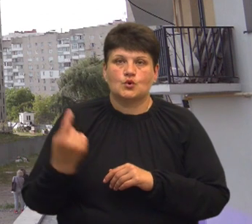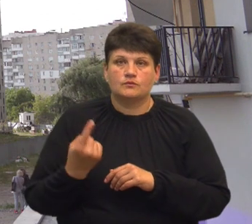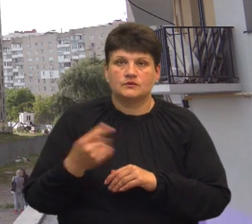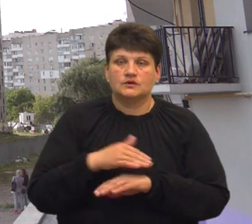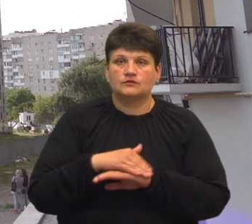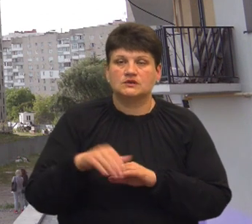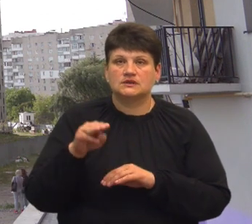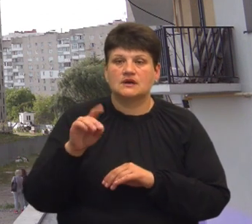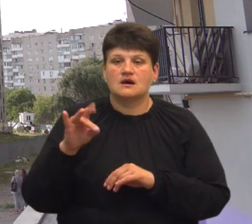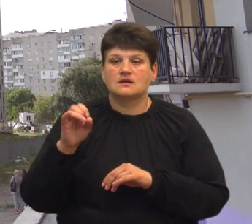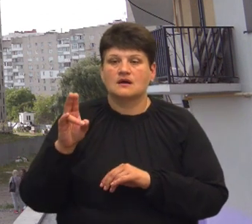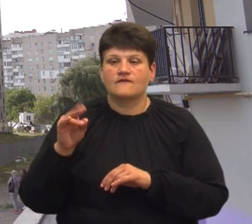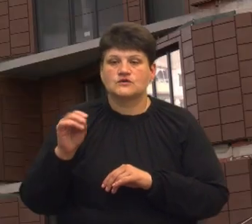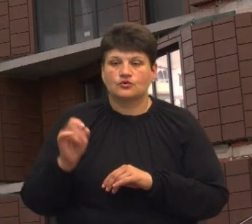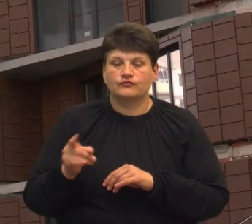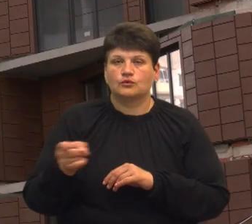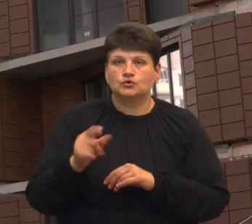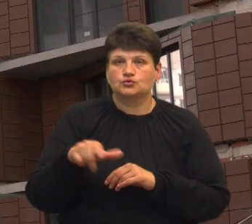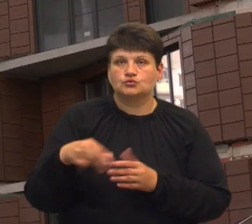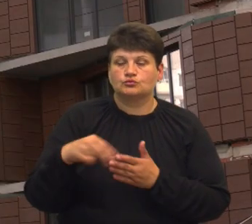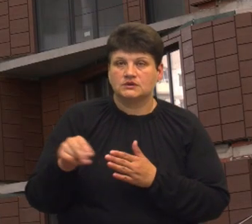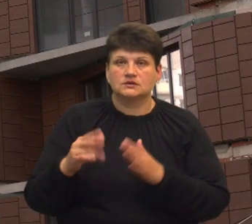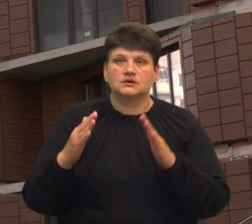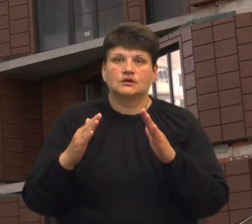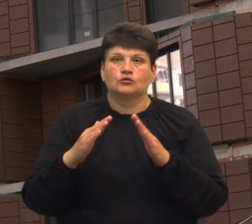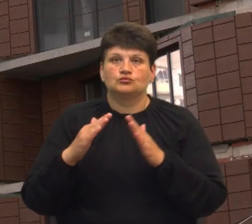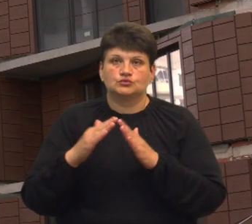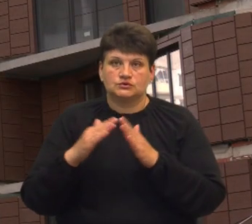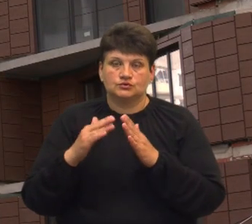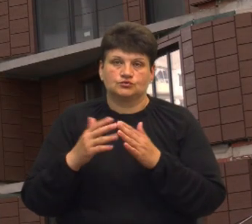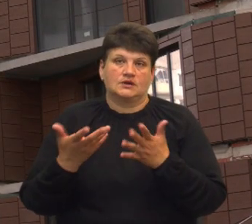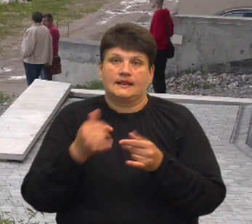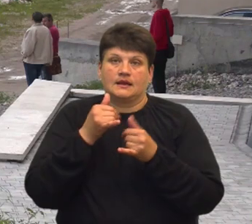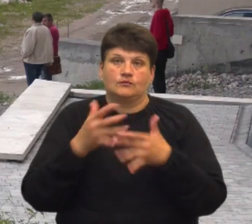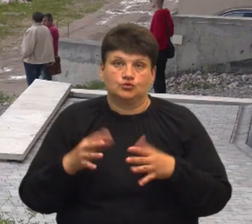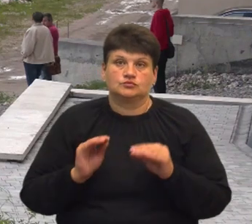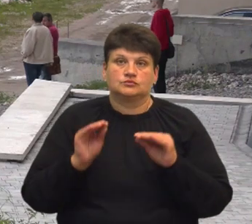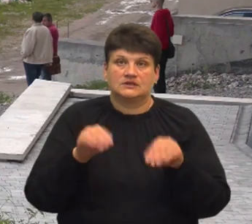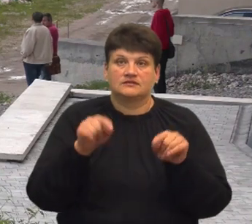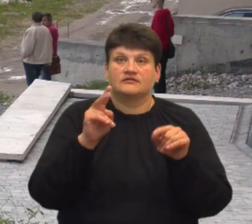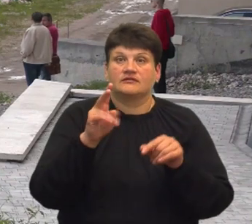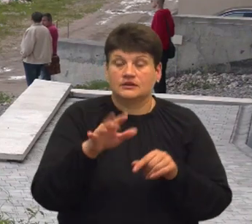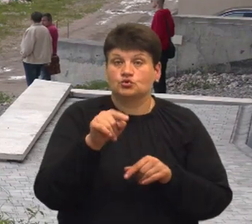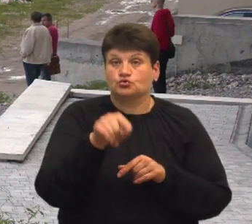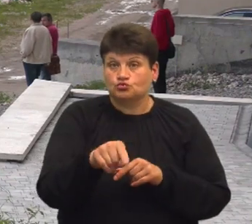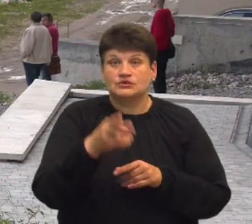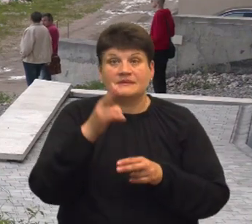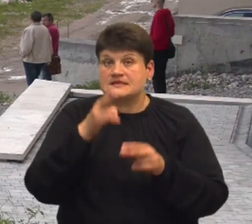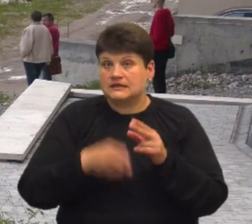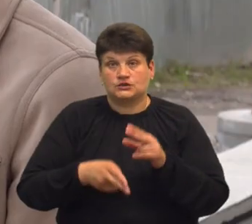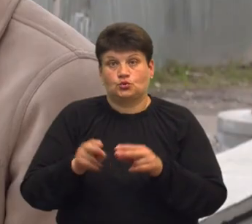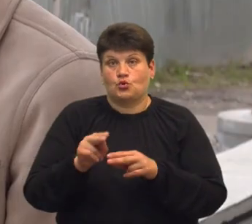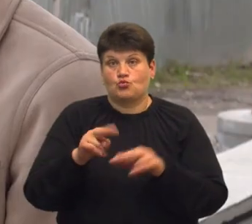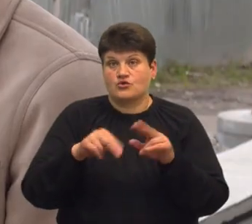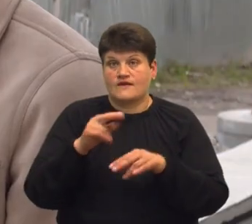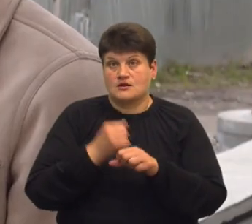Тарнавського в Тернополі люди, які придбали житло в новобудові, не можуть заселитися в свої квартири через те, що забудовник не завершив будівельні роботи.